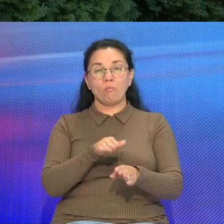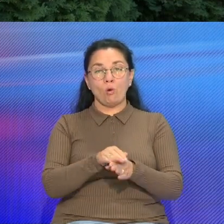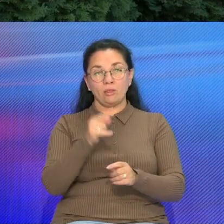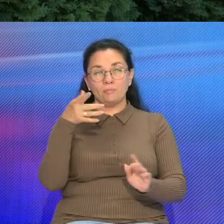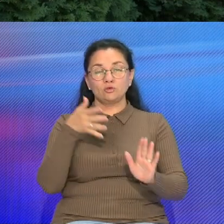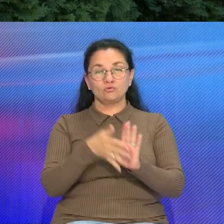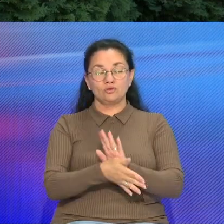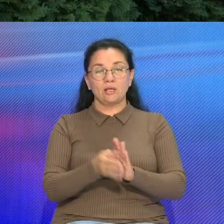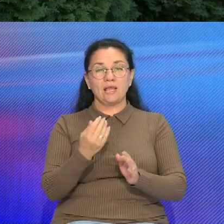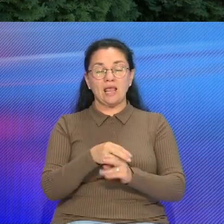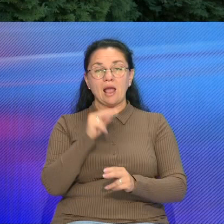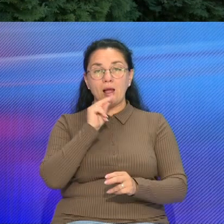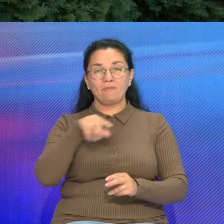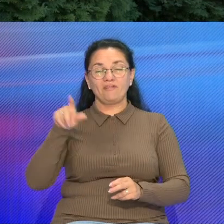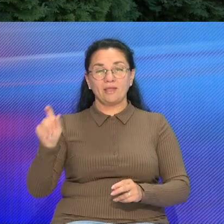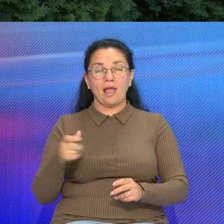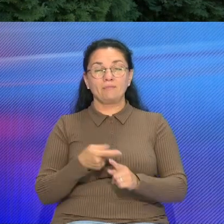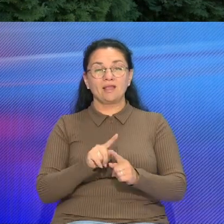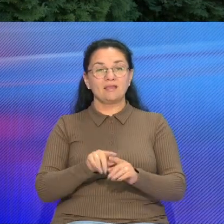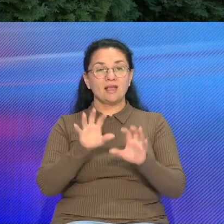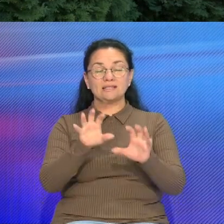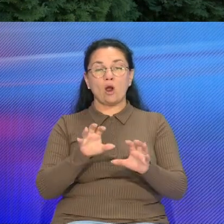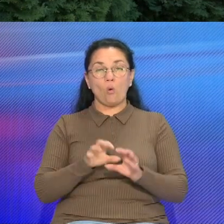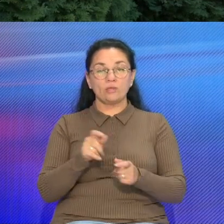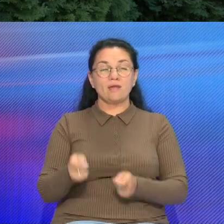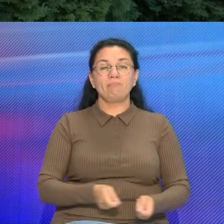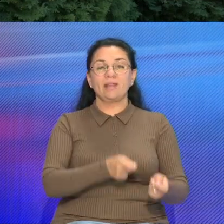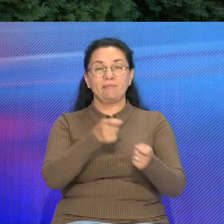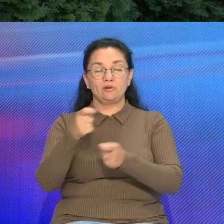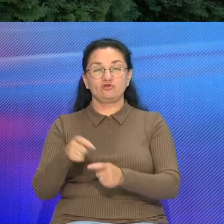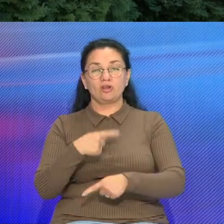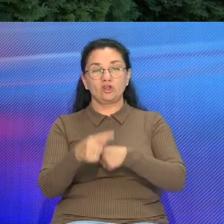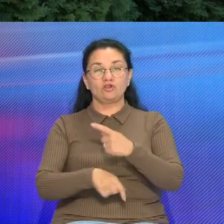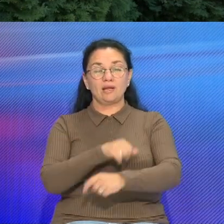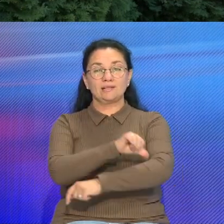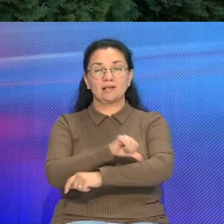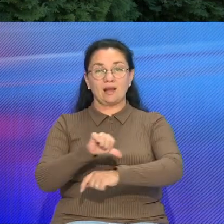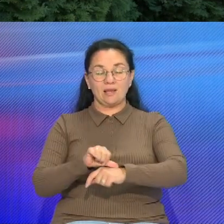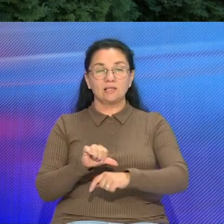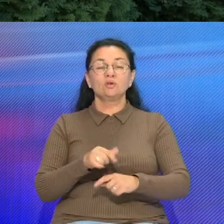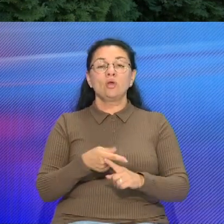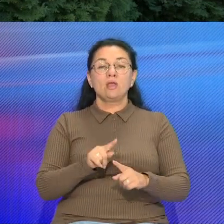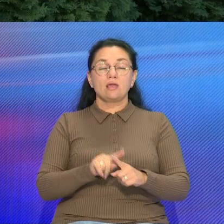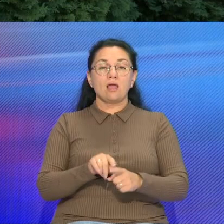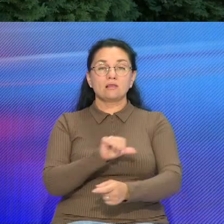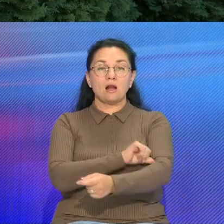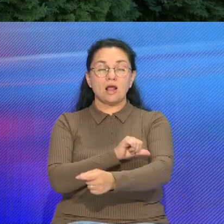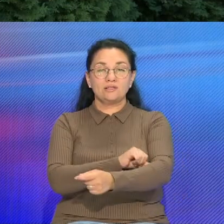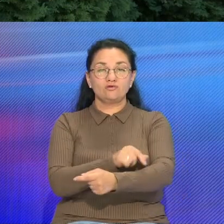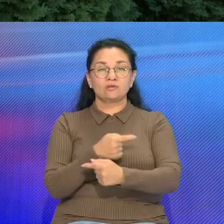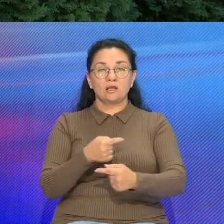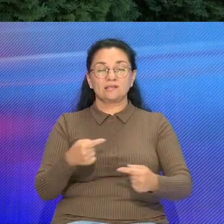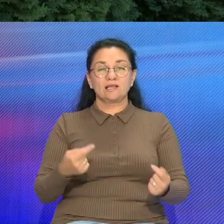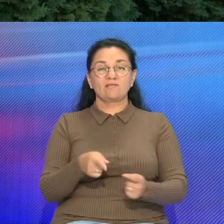преступлений Обвиняемый инкриминированно незаконное перемещение Через таможенную границу Евразийского экономического союза наркотических средств А